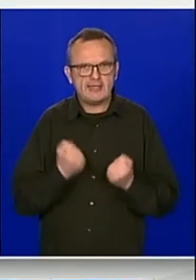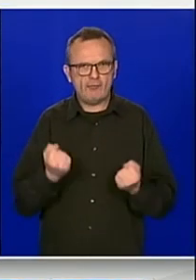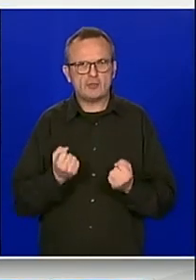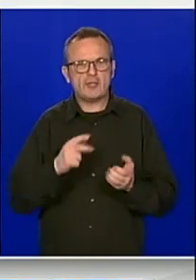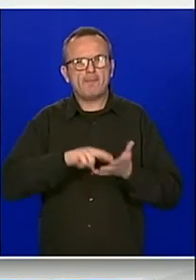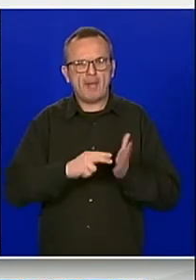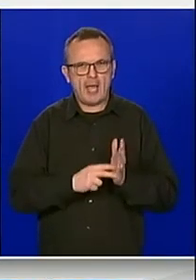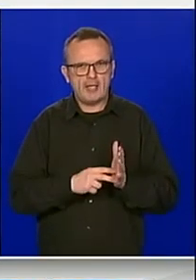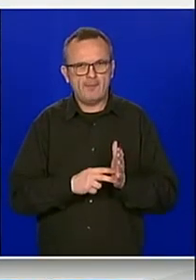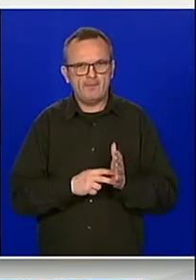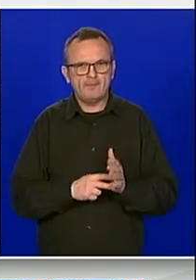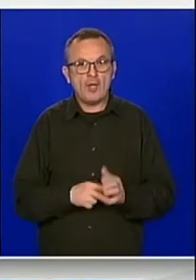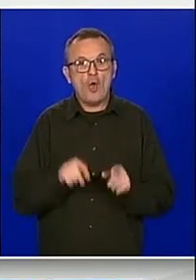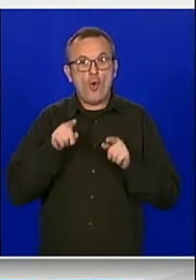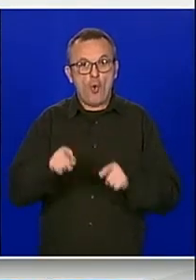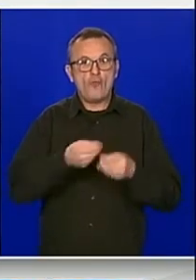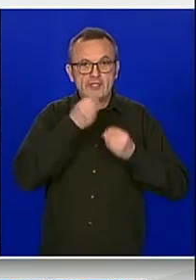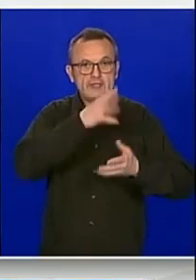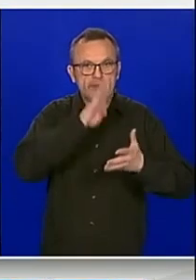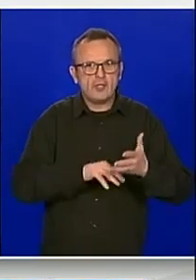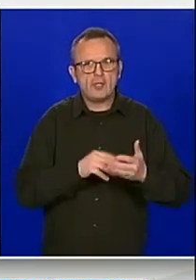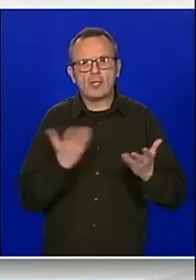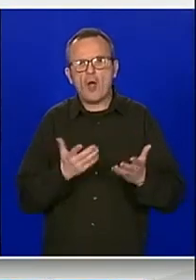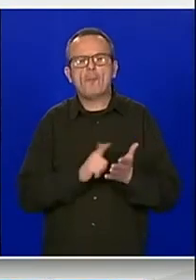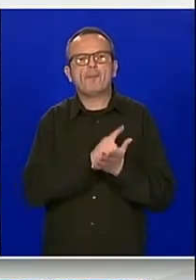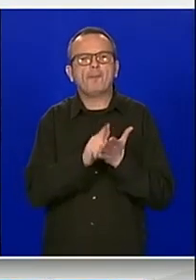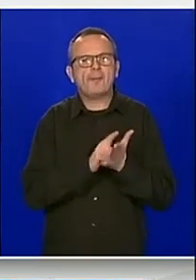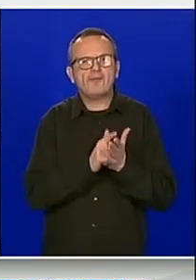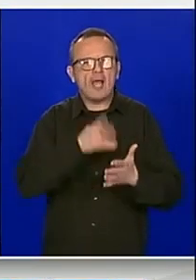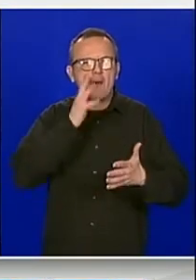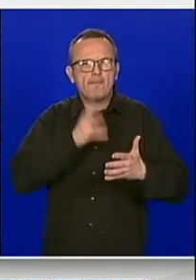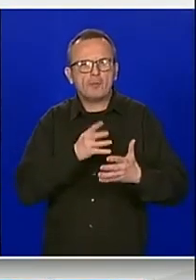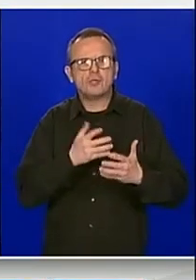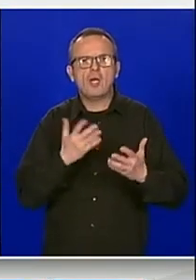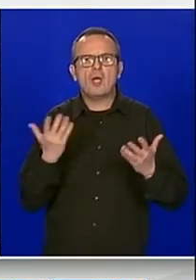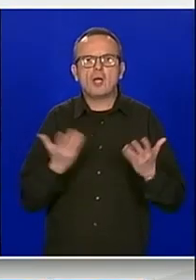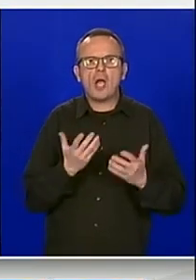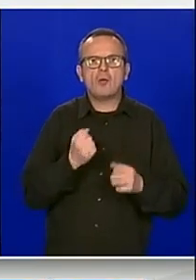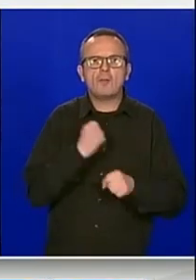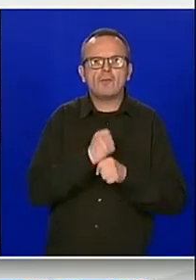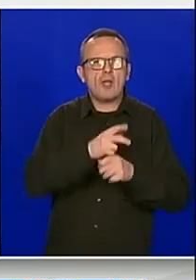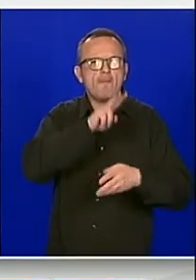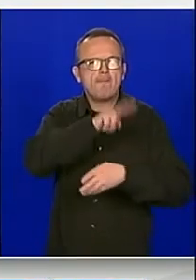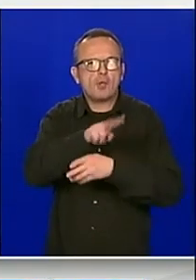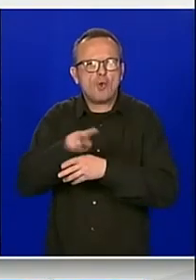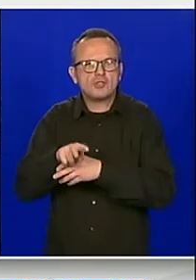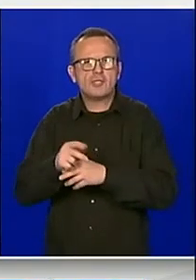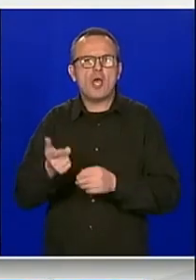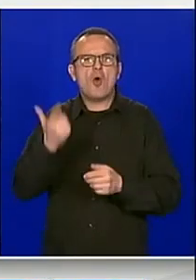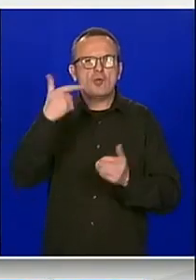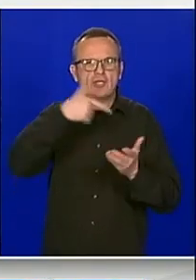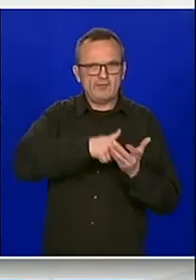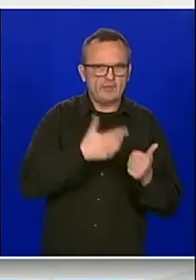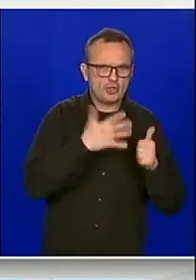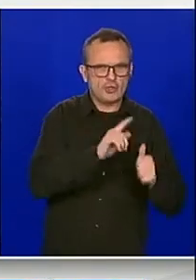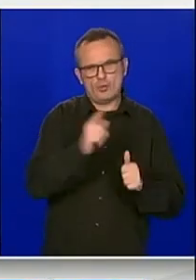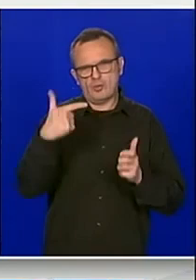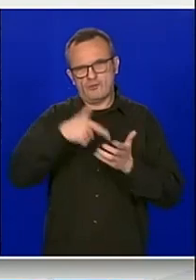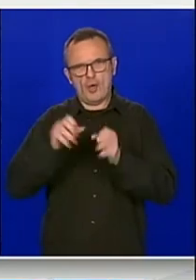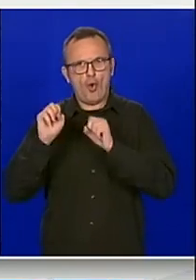Izvješće sadrži preliminarni pregled procjena stanja vode prema rezultatima monitoringa provedenog u razdoblju 2016. a 2018.